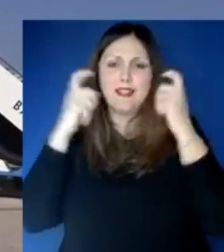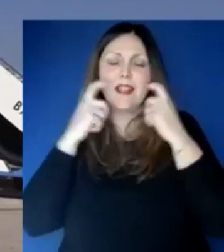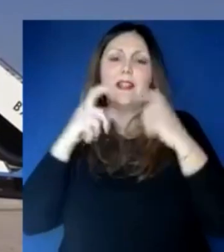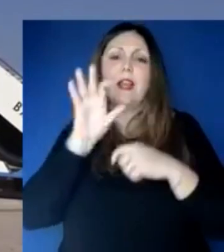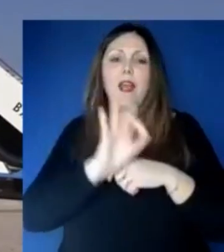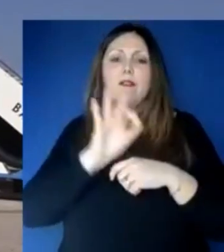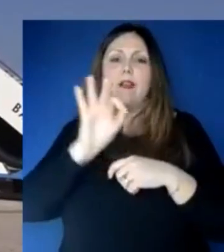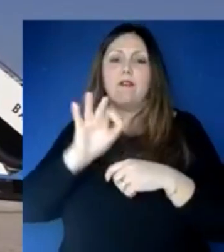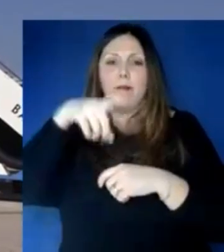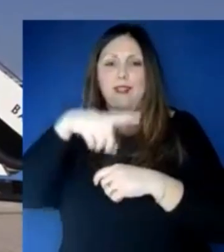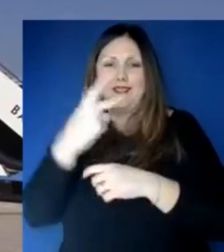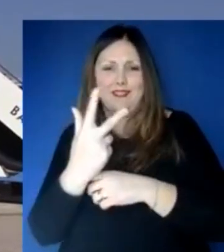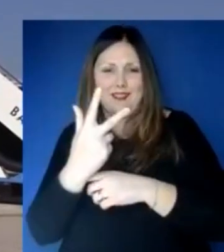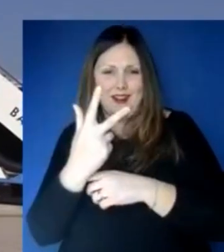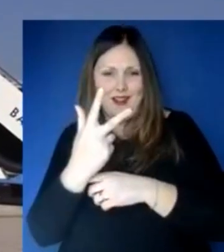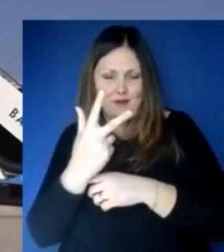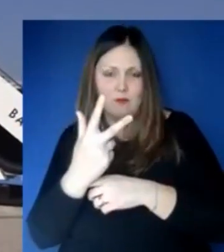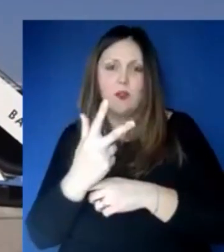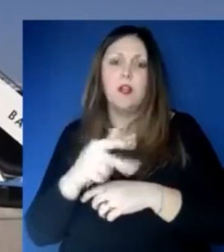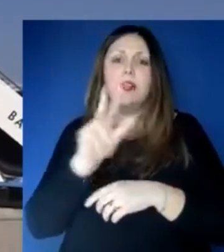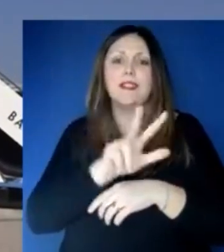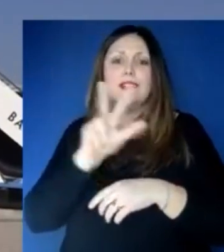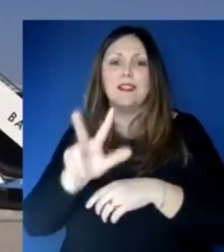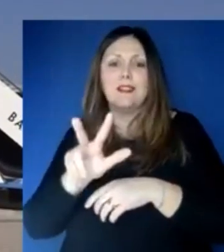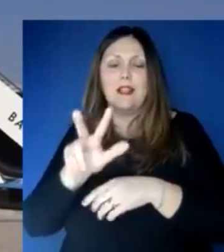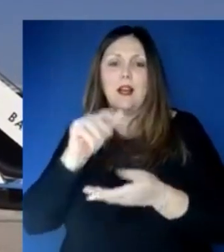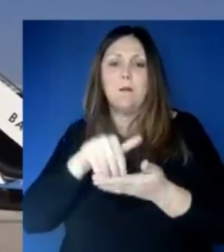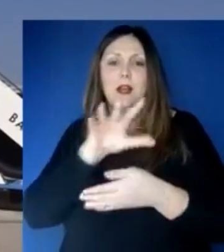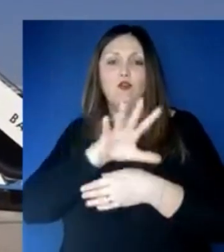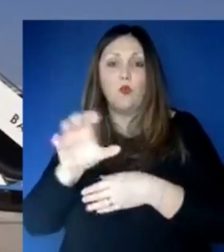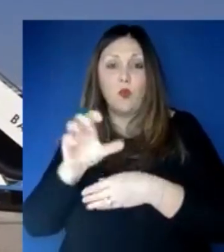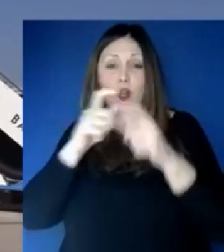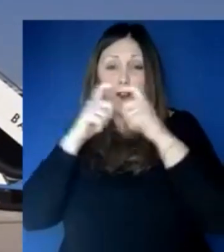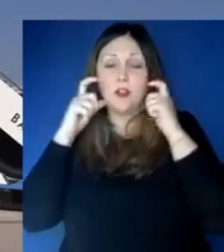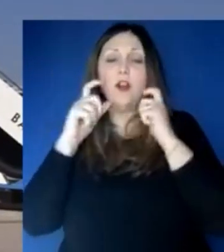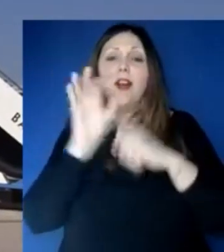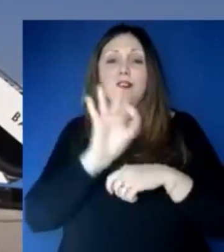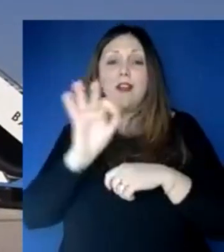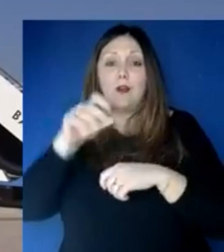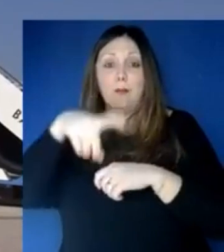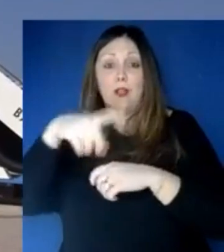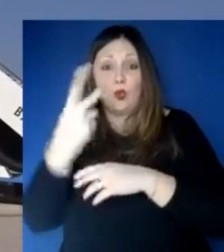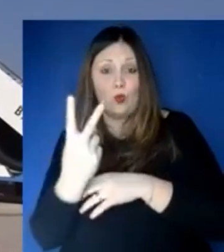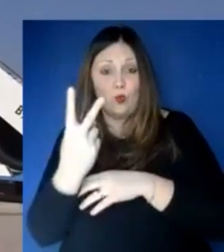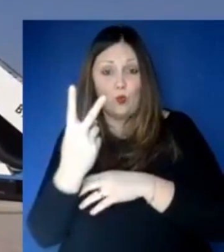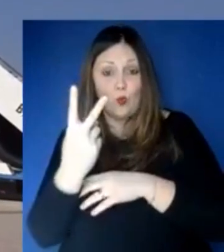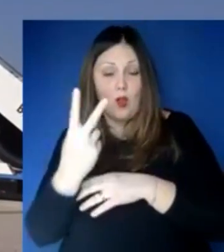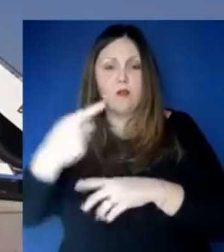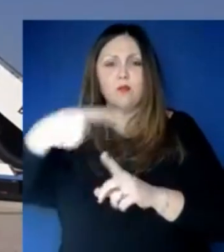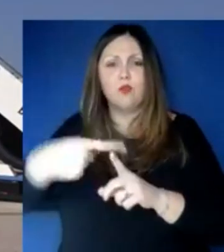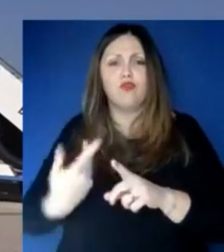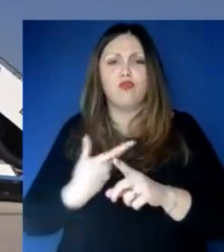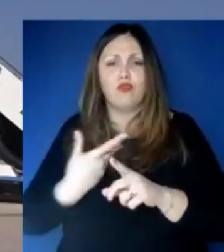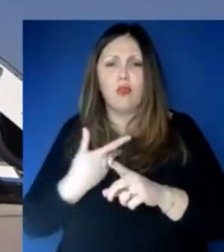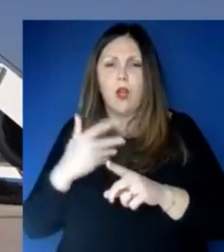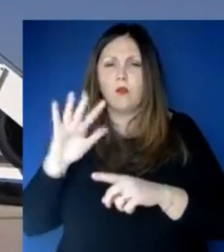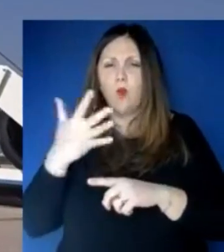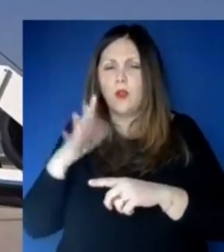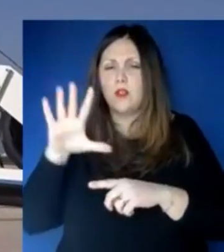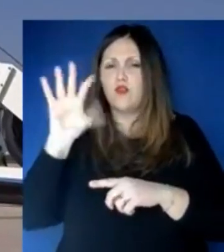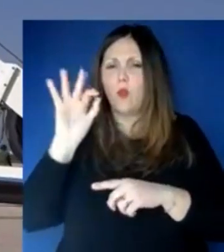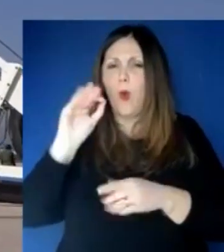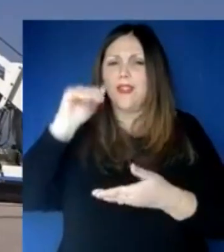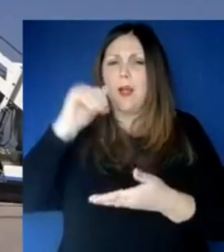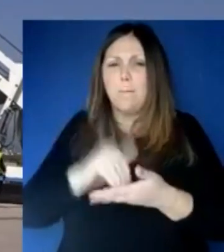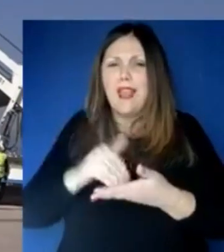FFP2, poi ci sono comunque più di 50.000 tonnellate di dispositivi. Ovviamente nel corso della